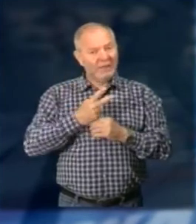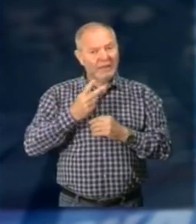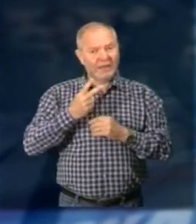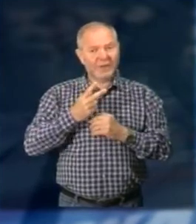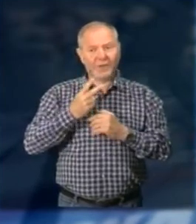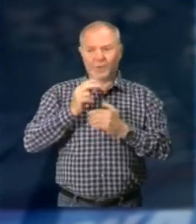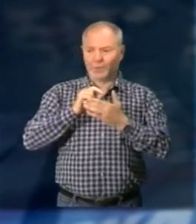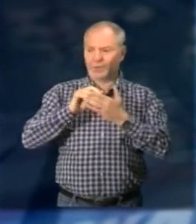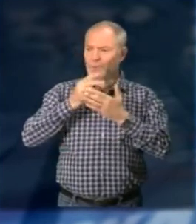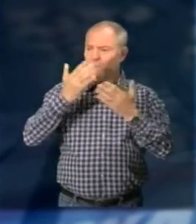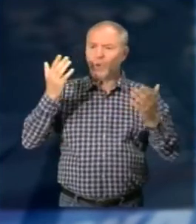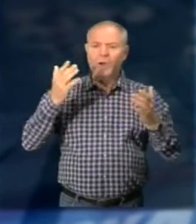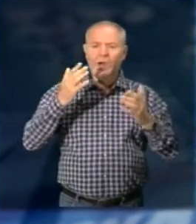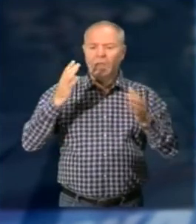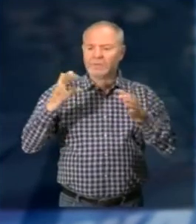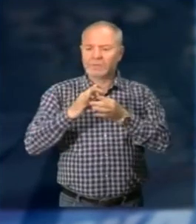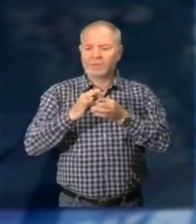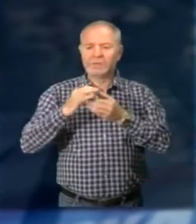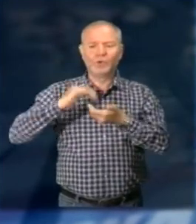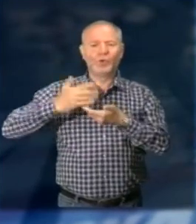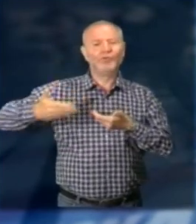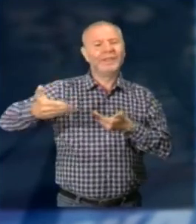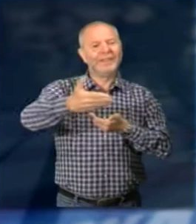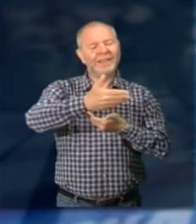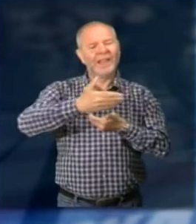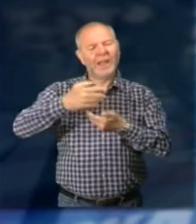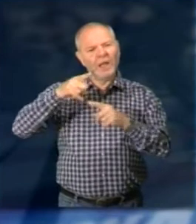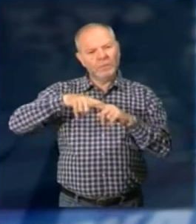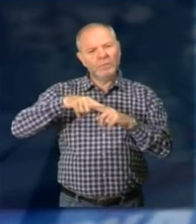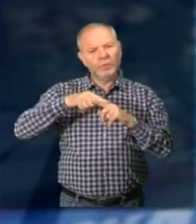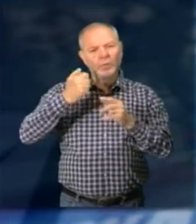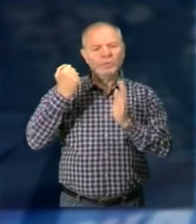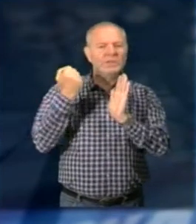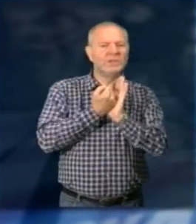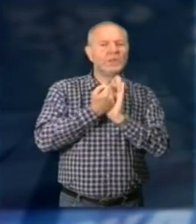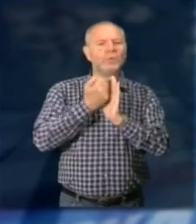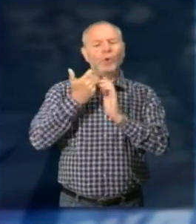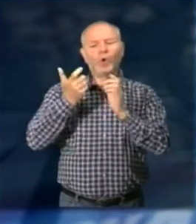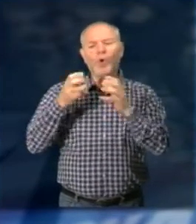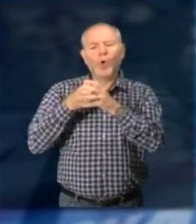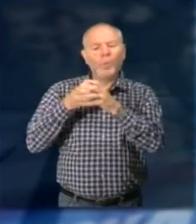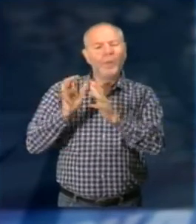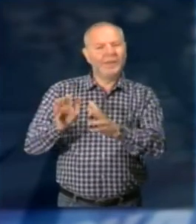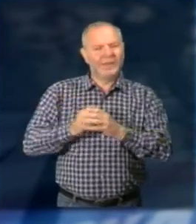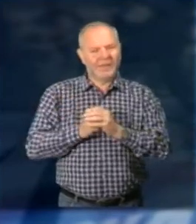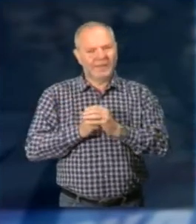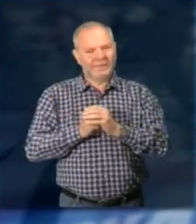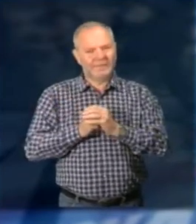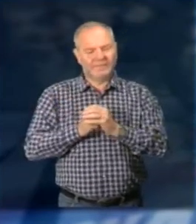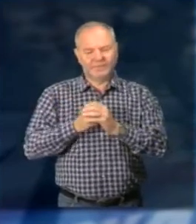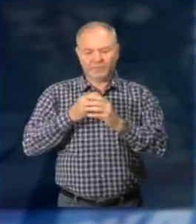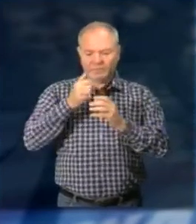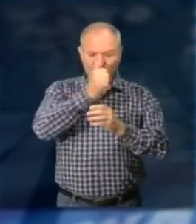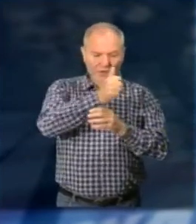spaccato di una società Ma è un simbolo di una comunità È una comunità dove ognuno di noi è